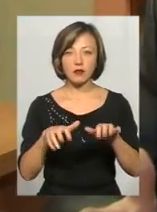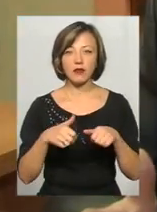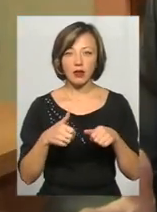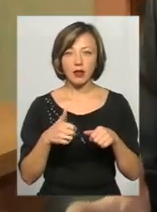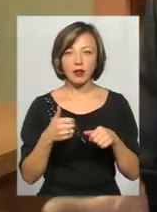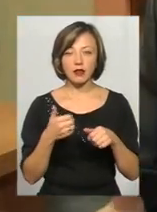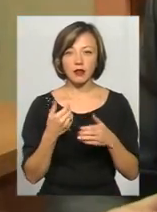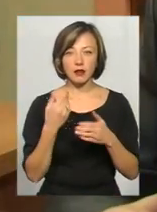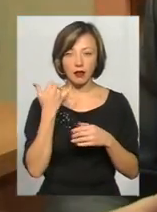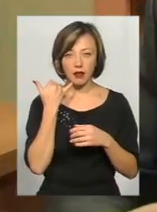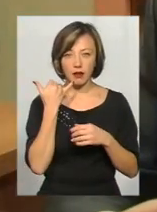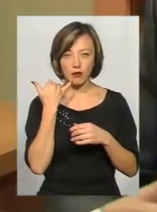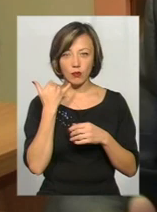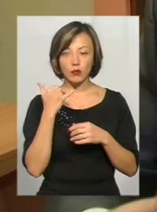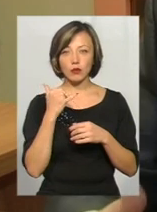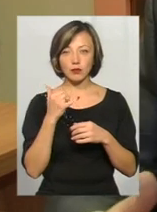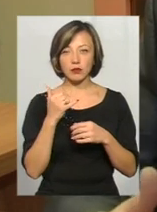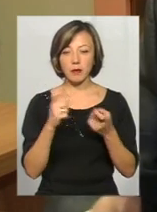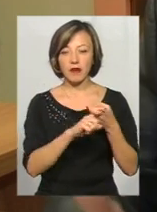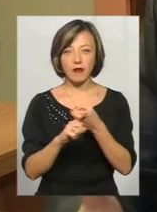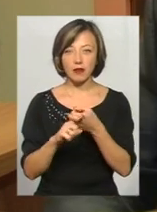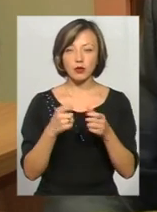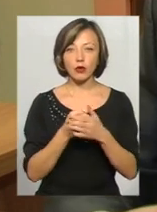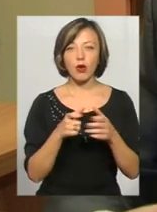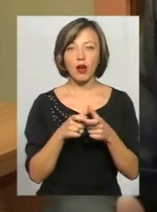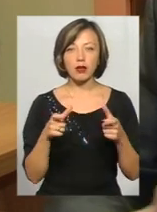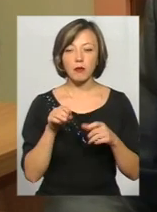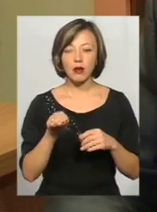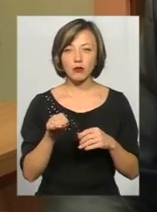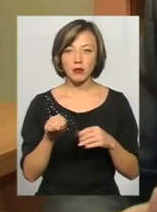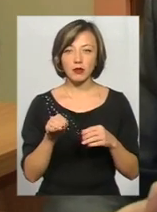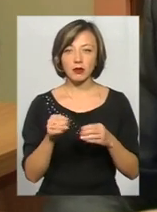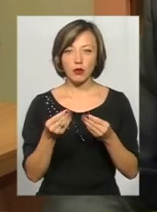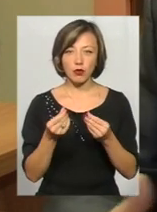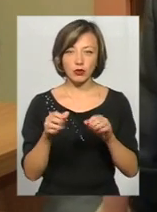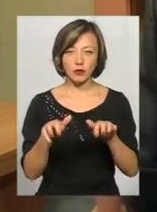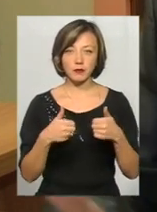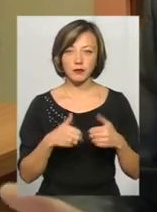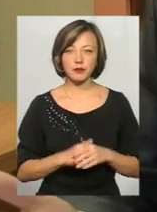телефоном, і в банкоматі знімають кошти.